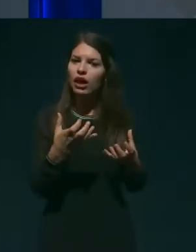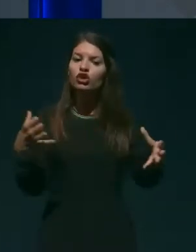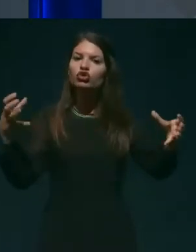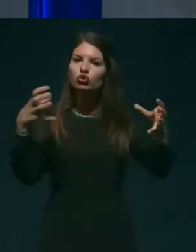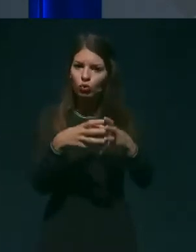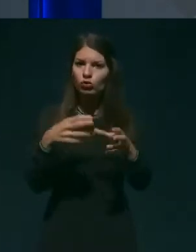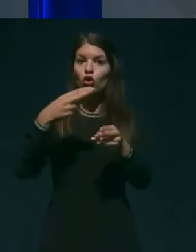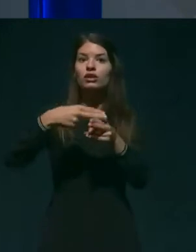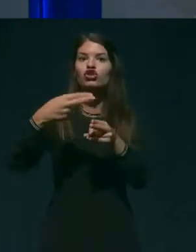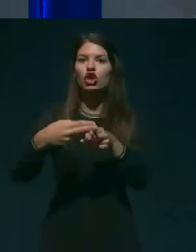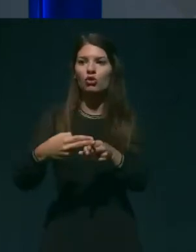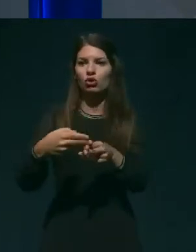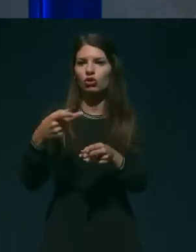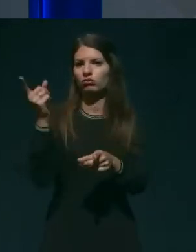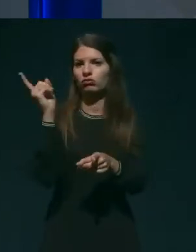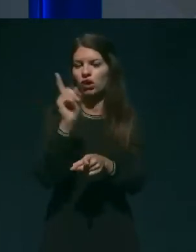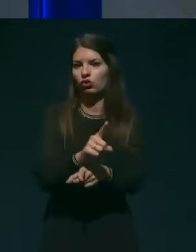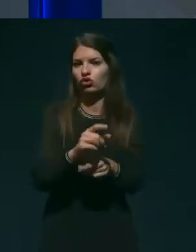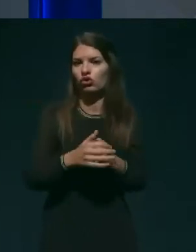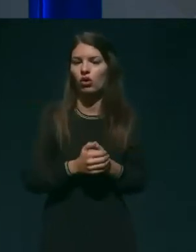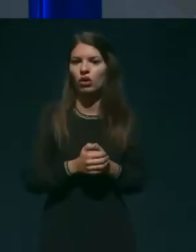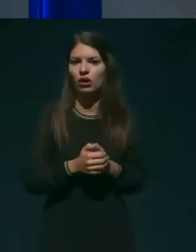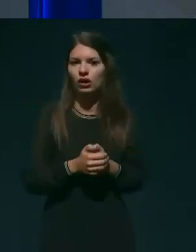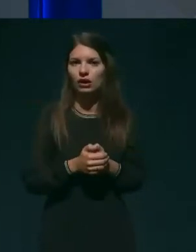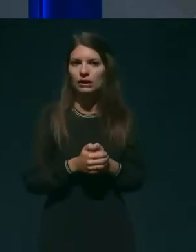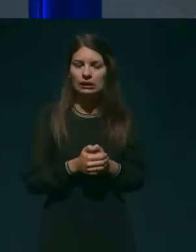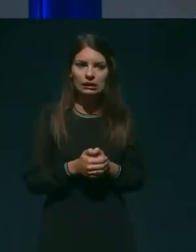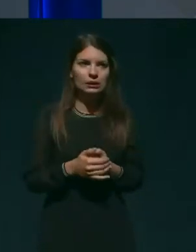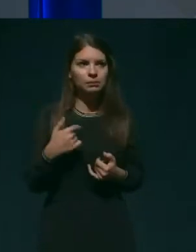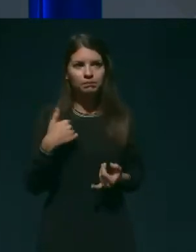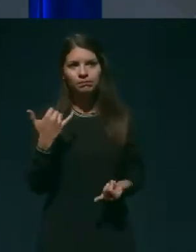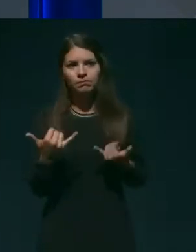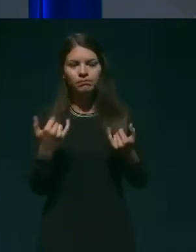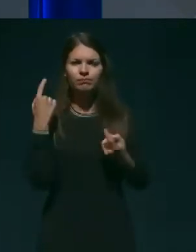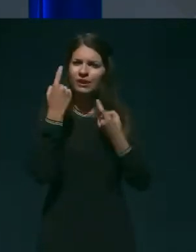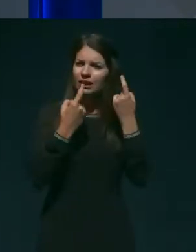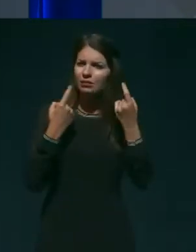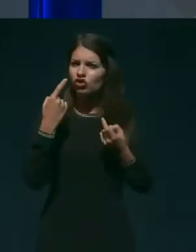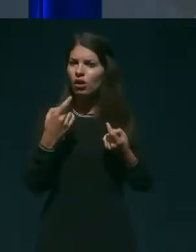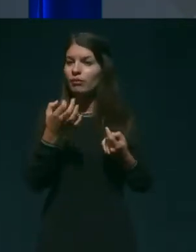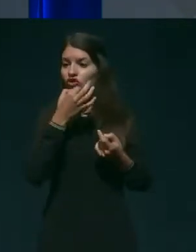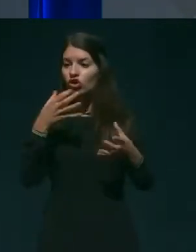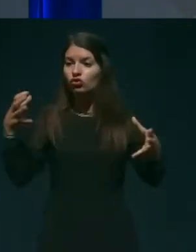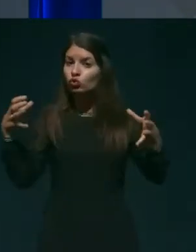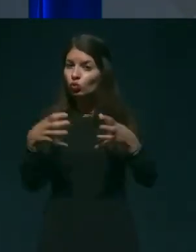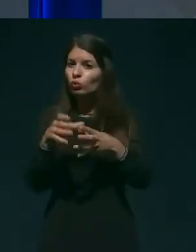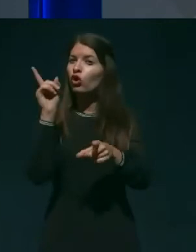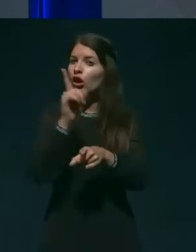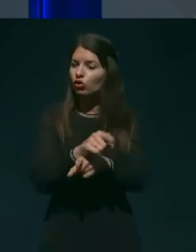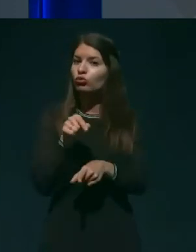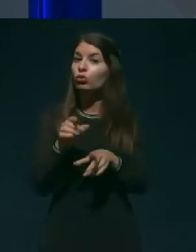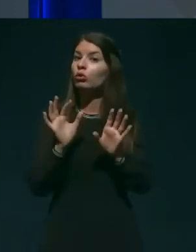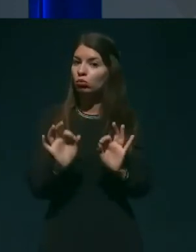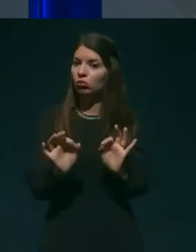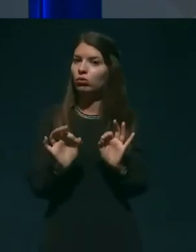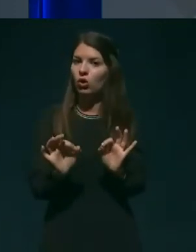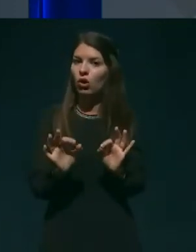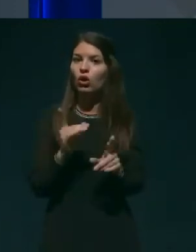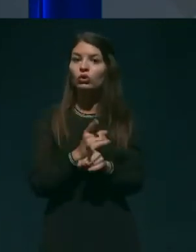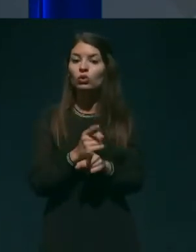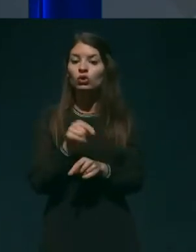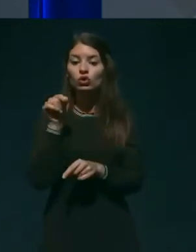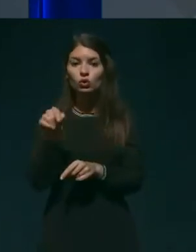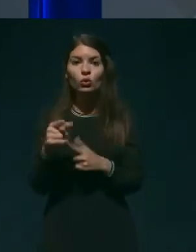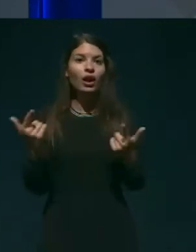ga je minister omenil? Zdaj je različno. Skupno naročilo je seveda zelo dobro došlo. Tukaj se tudi potencijalno lahko nekoliko